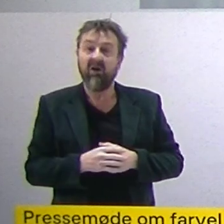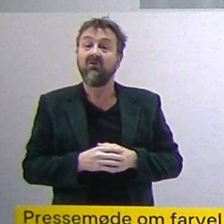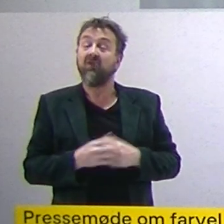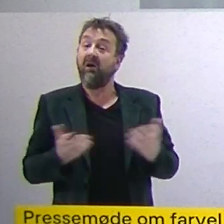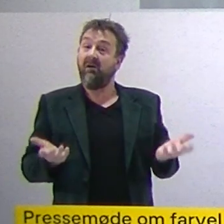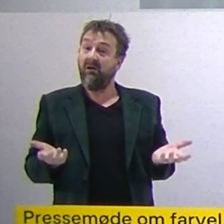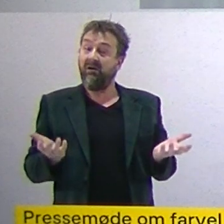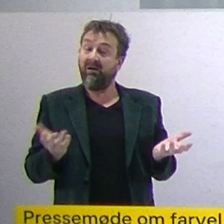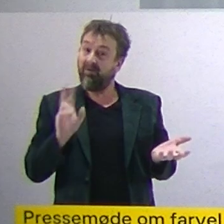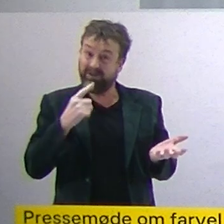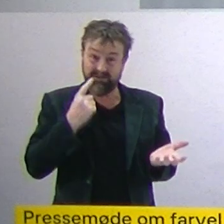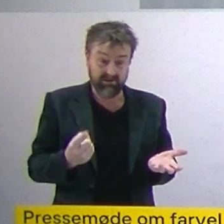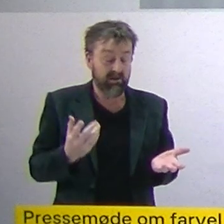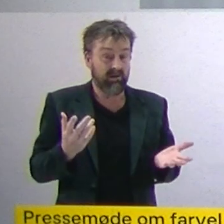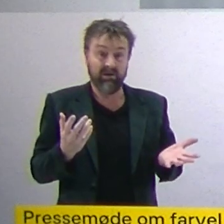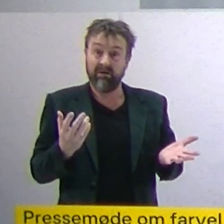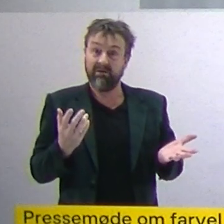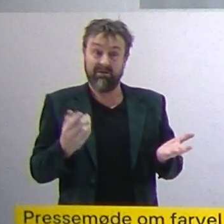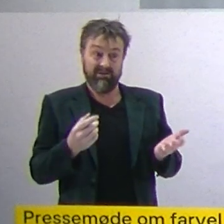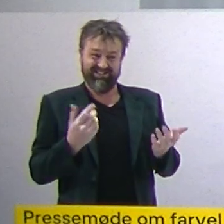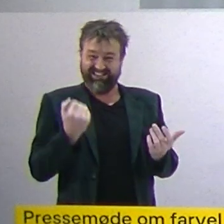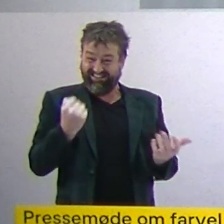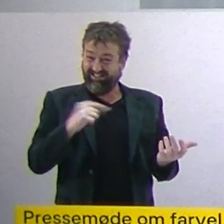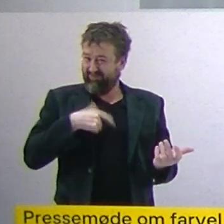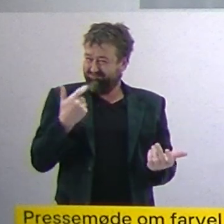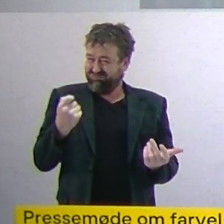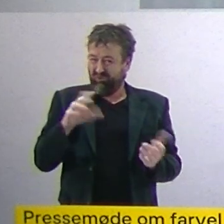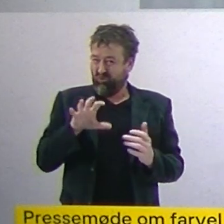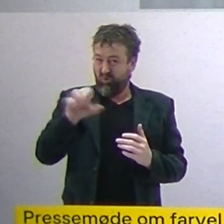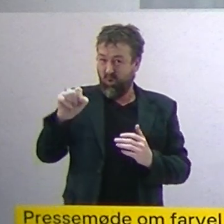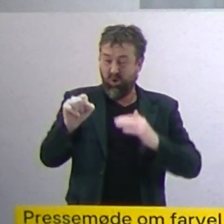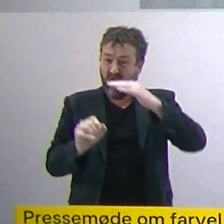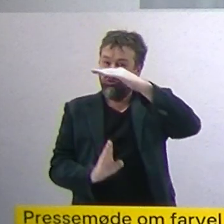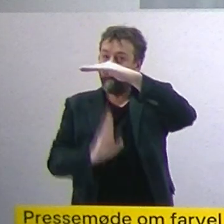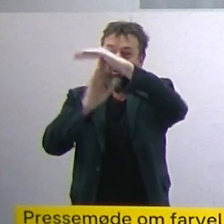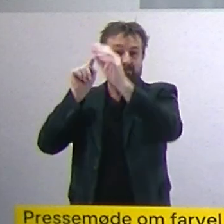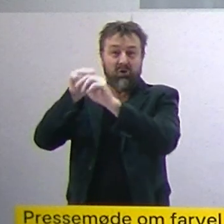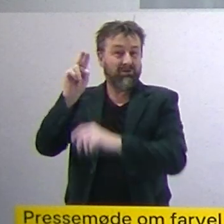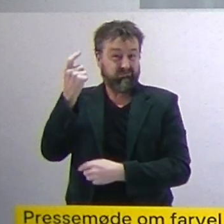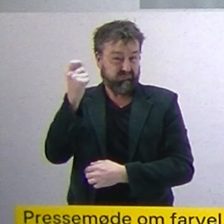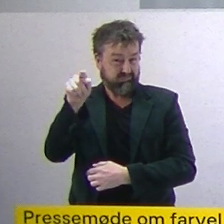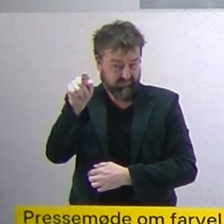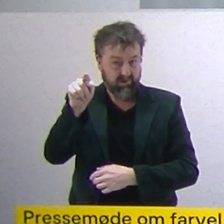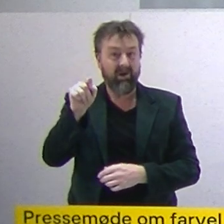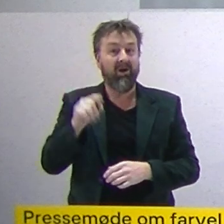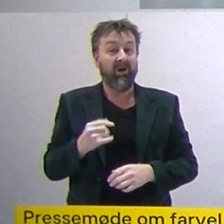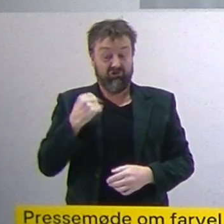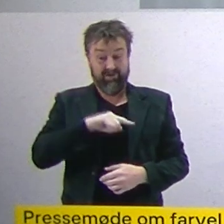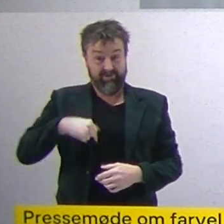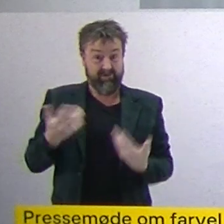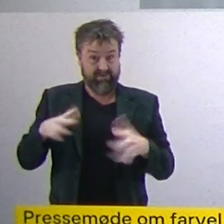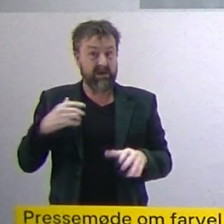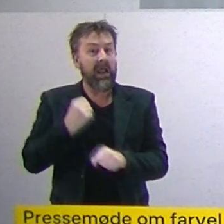Så man kan sige, fordi vi ikke har nået det her toppunkt endnu, så stod der også den risikovurdering, vi leverede ind til